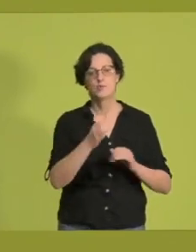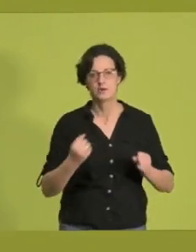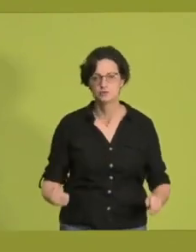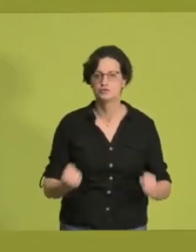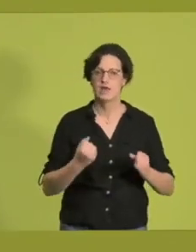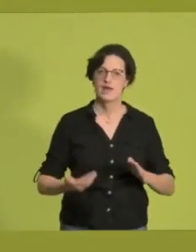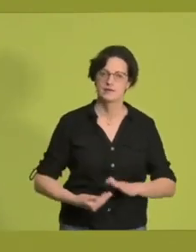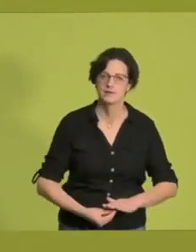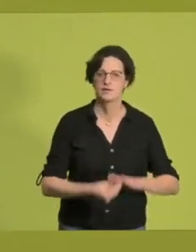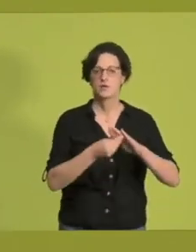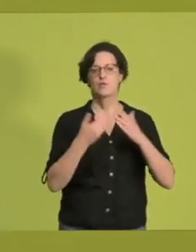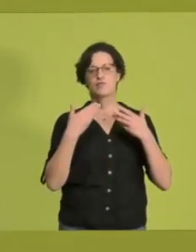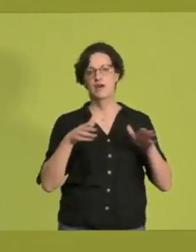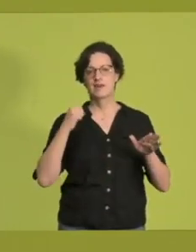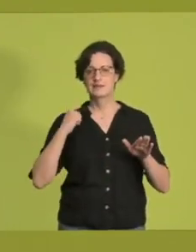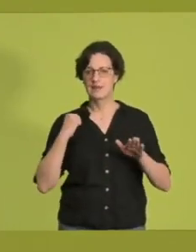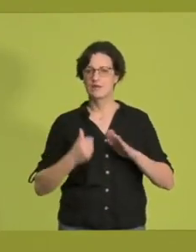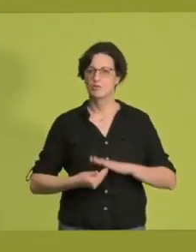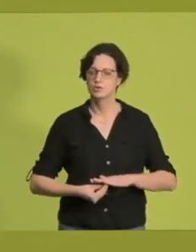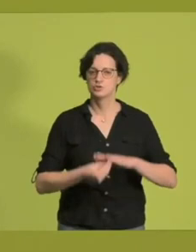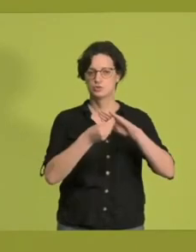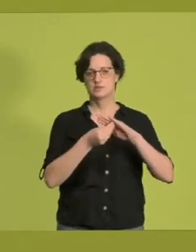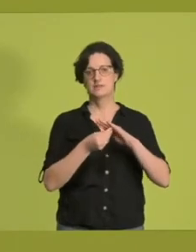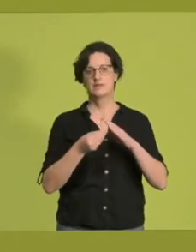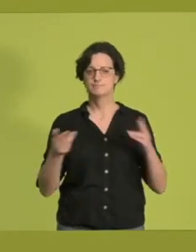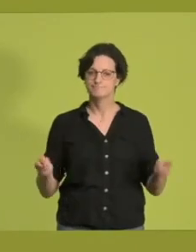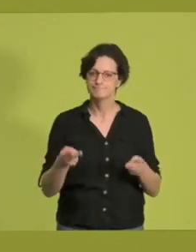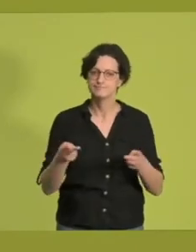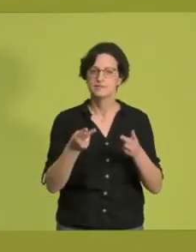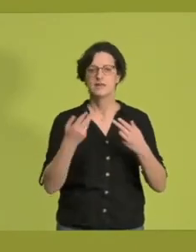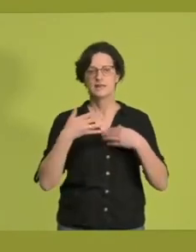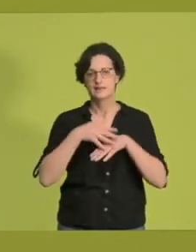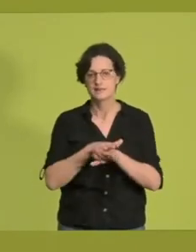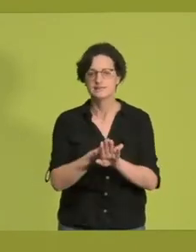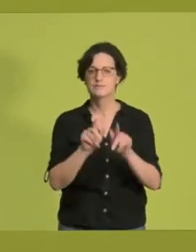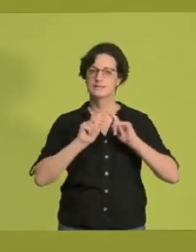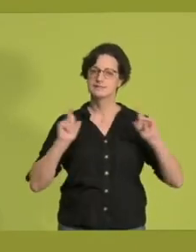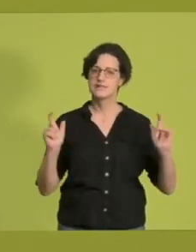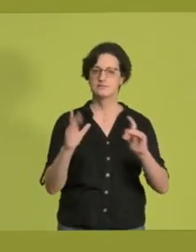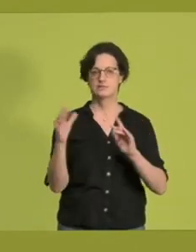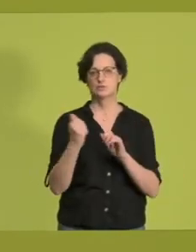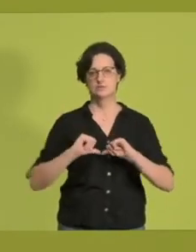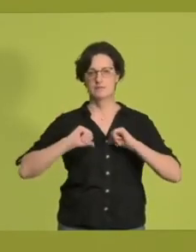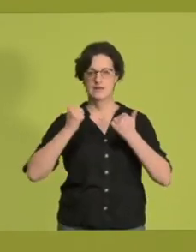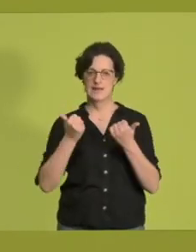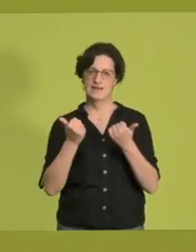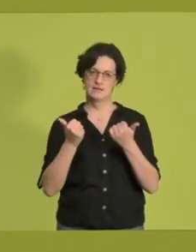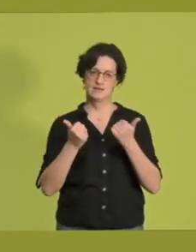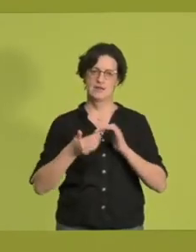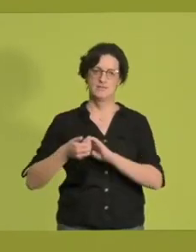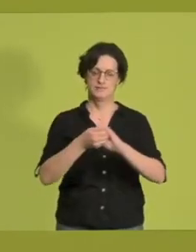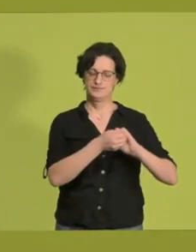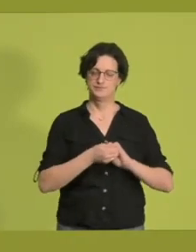Träger, die die Integration und das gesellschaftliche Zusammenleben der Menschen vor Ort aktiv gestalten und in die Hand